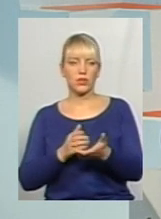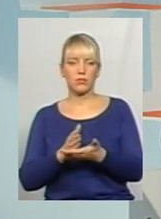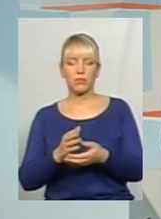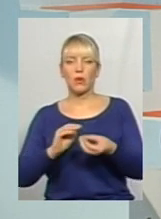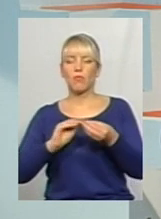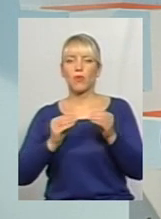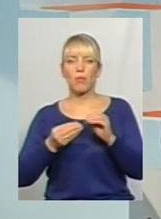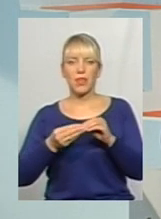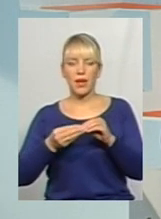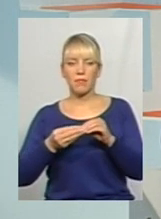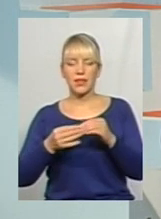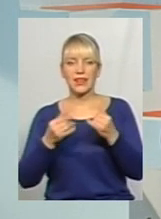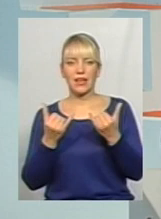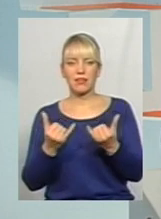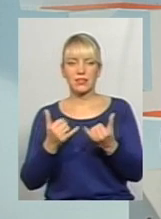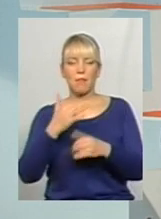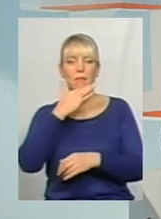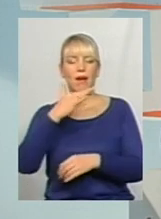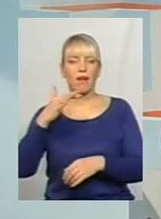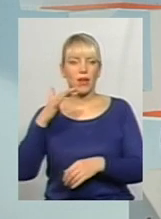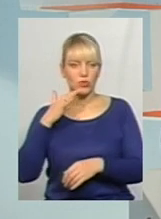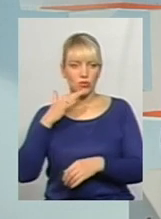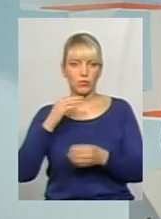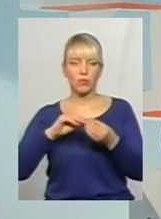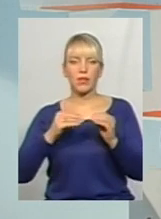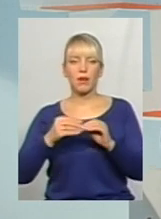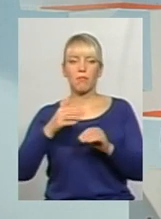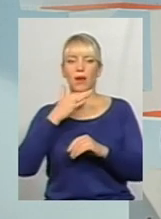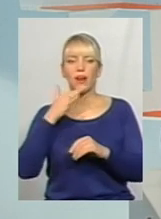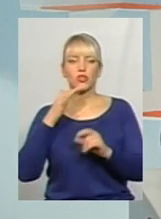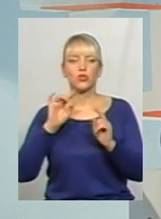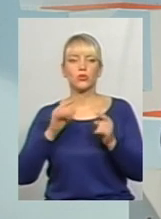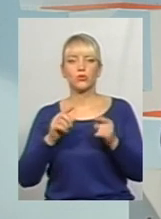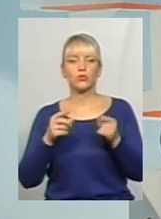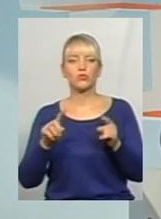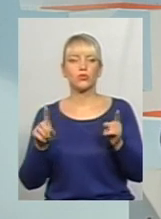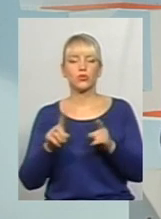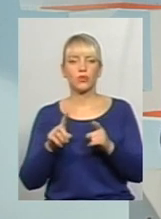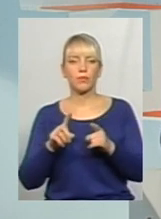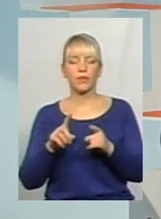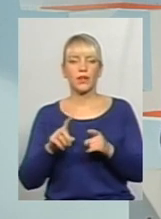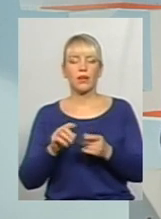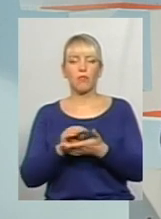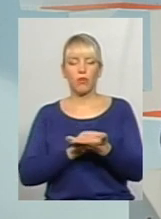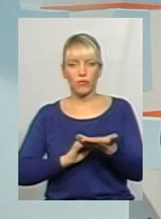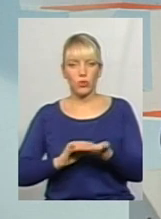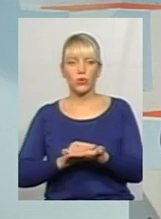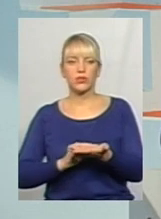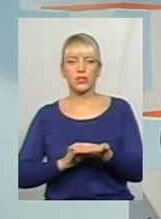Проблем наразі дуже багато. Проблем дуже багато, чому? Тому що, знову ж повторююся,